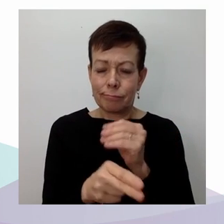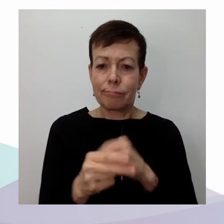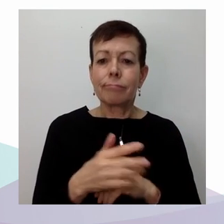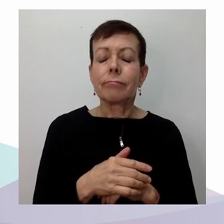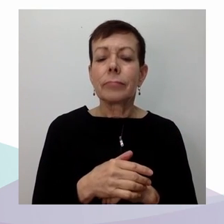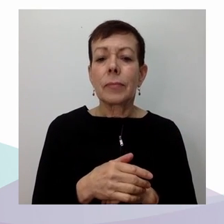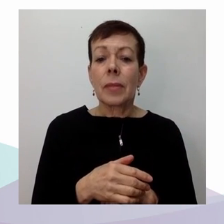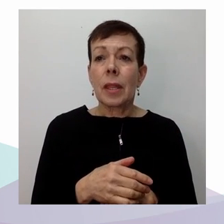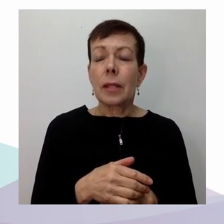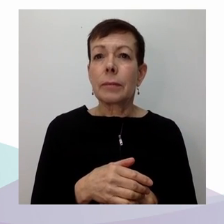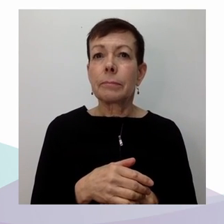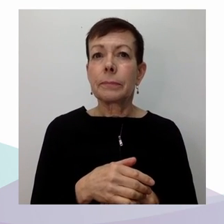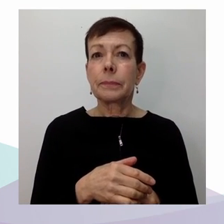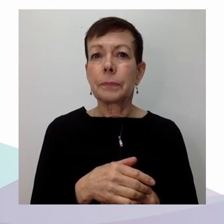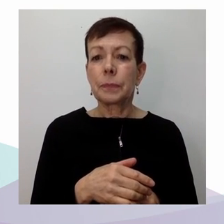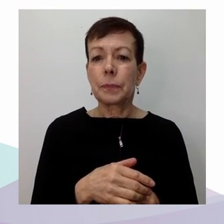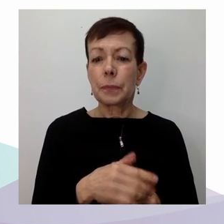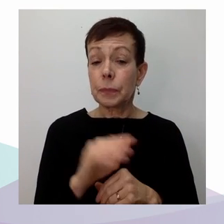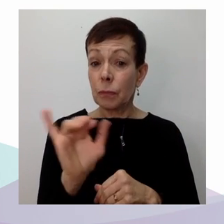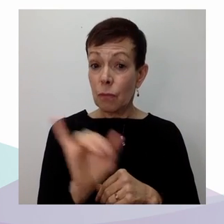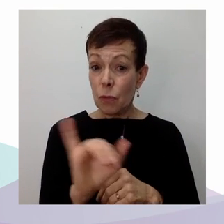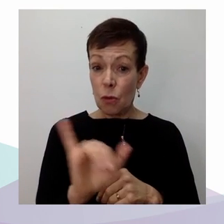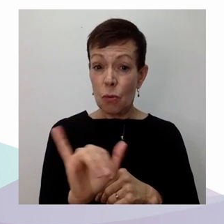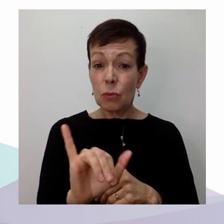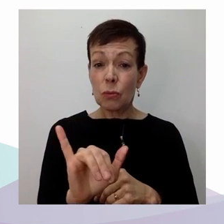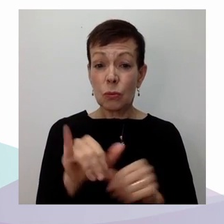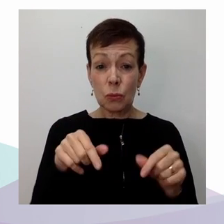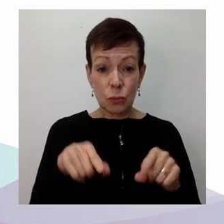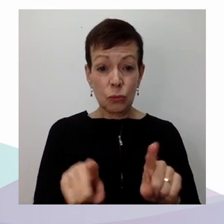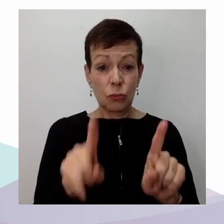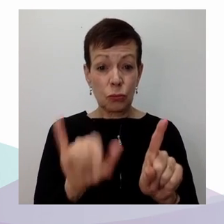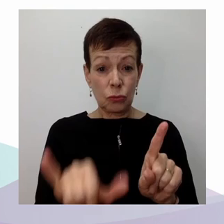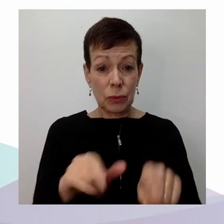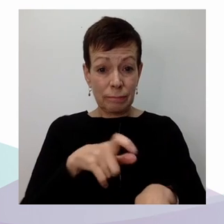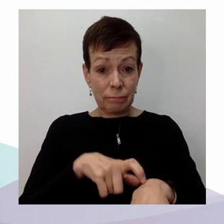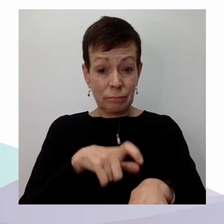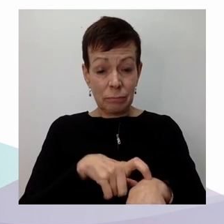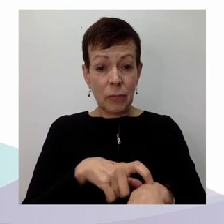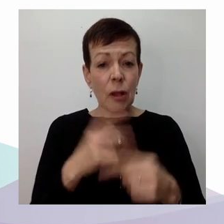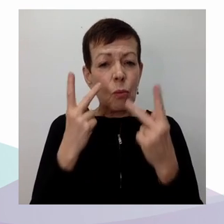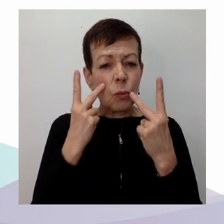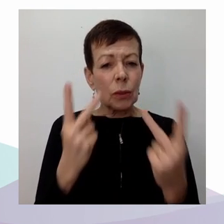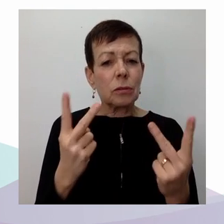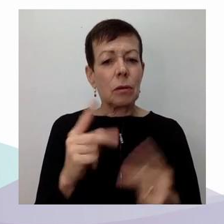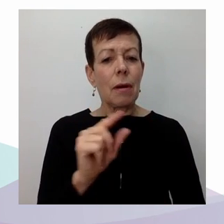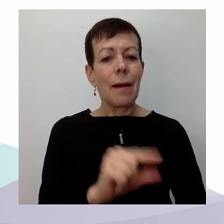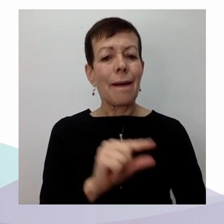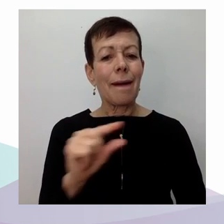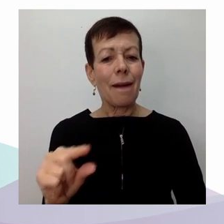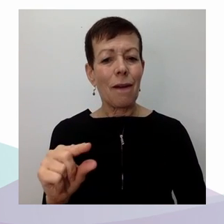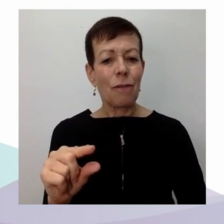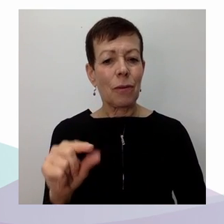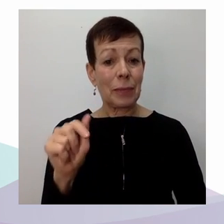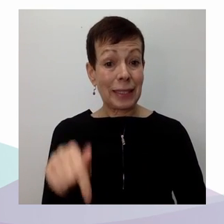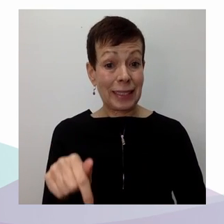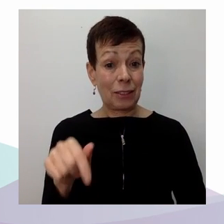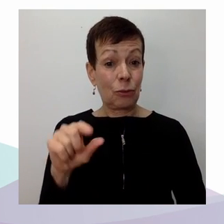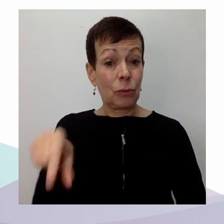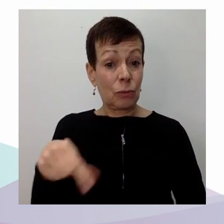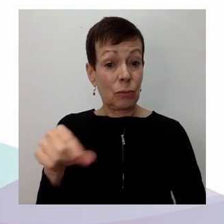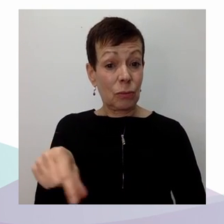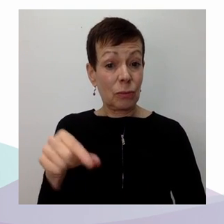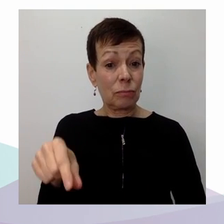et d'ailleurs, on a vu que le gouvernement du Québec a répondu, en quelque sorte, à ce constat, puisqu'ils ont enfin